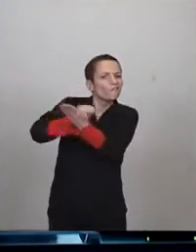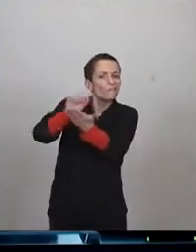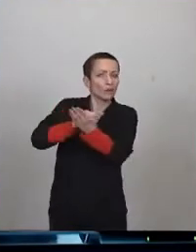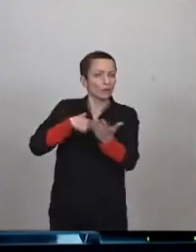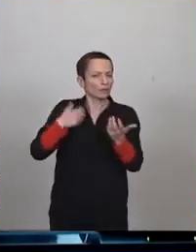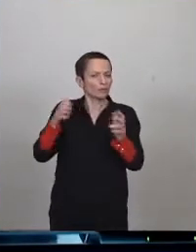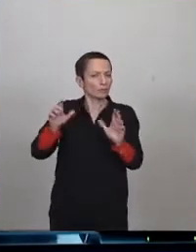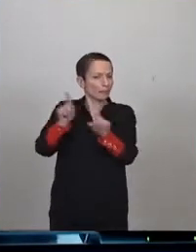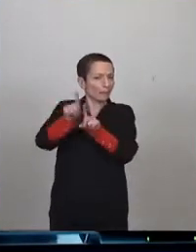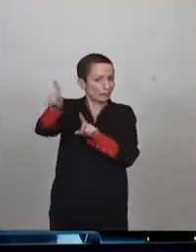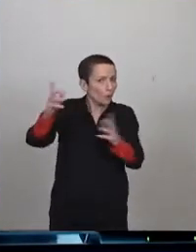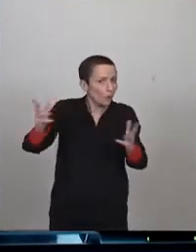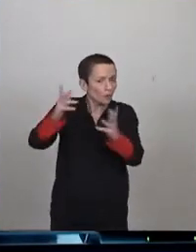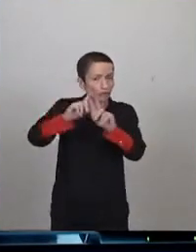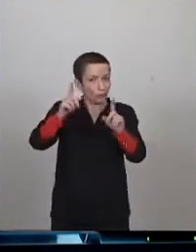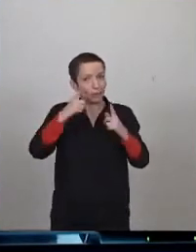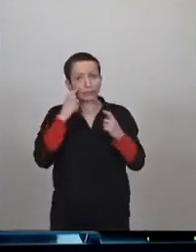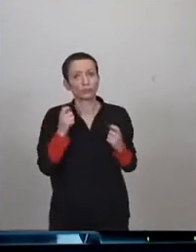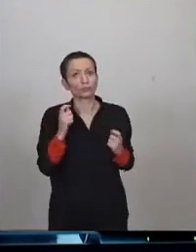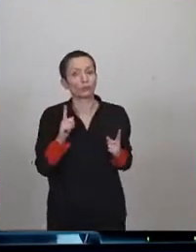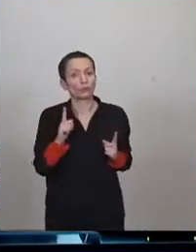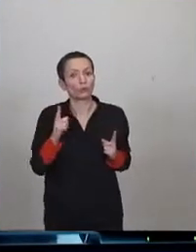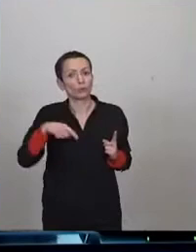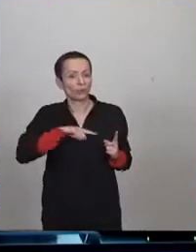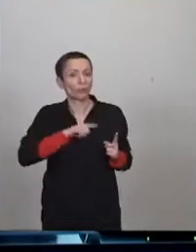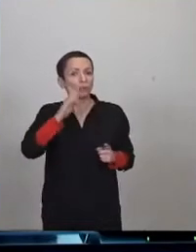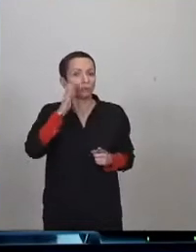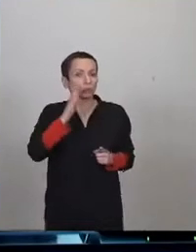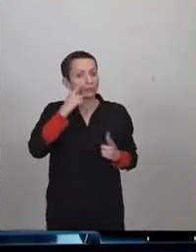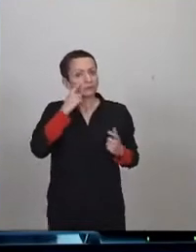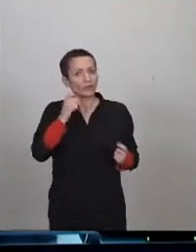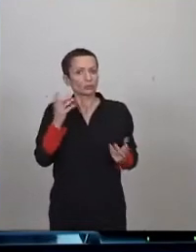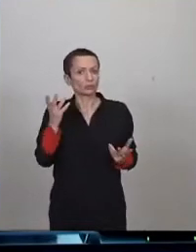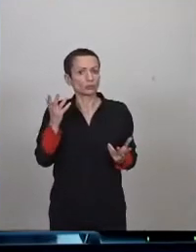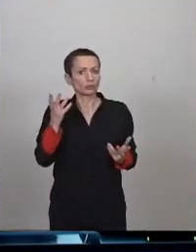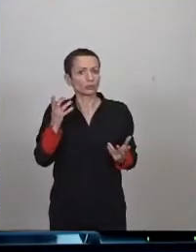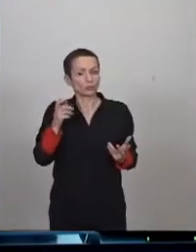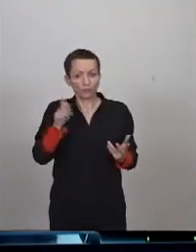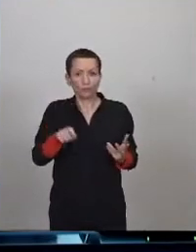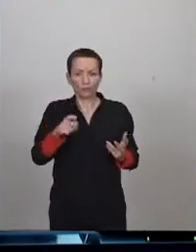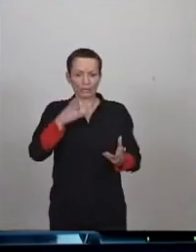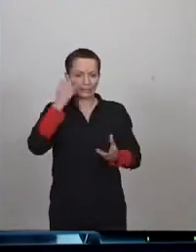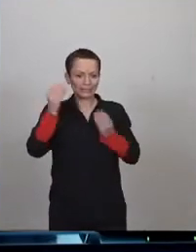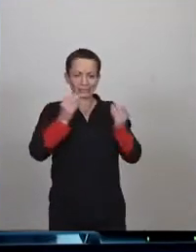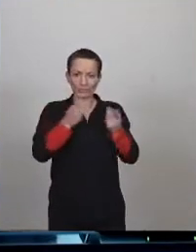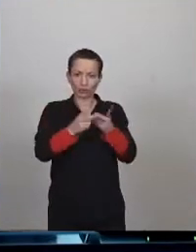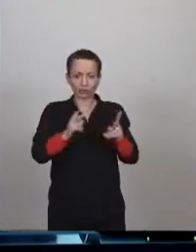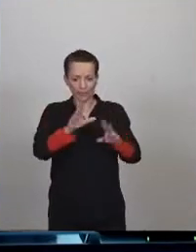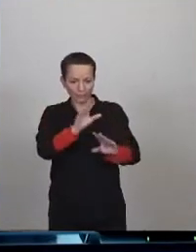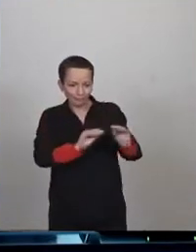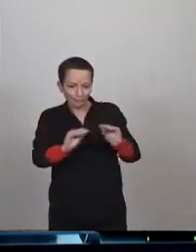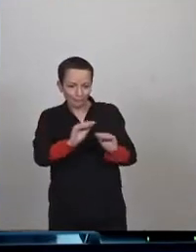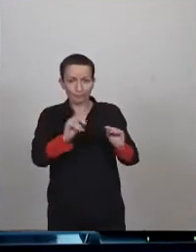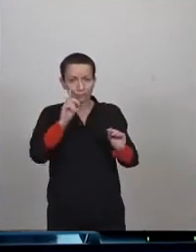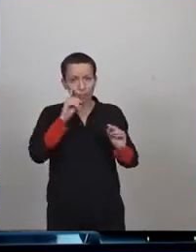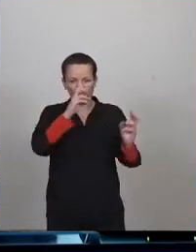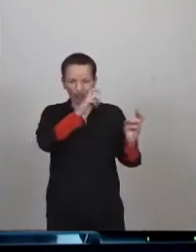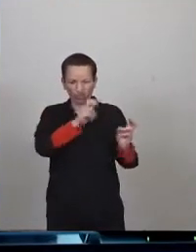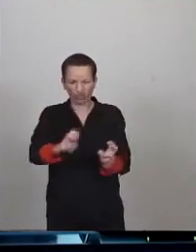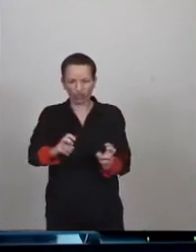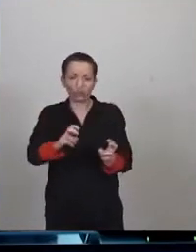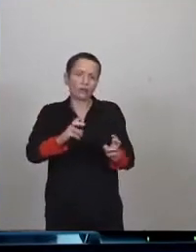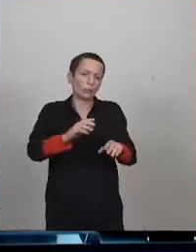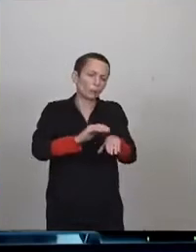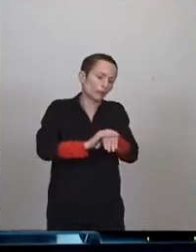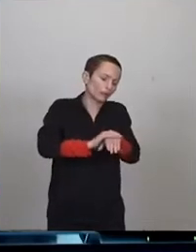'encourager ça mais je dis attention. On a besoin de faire attention et de soigner l'esthétique de notre ville qui se dégrade pour de bonnes et de